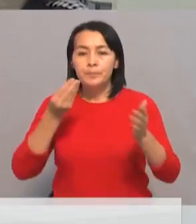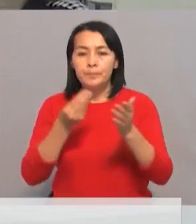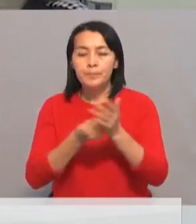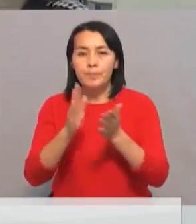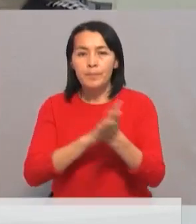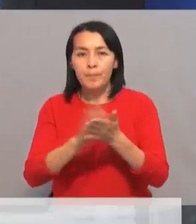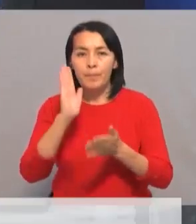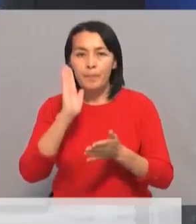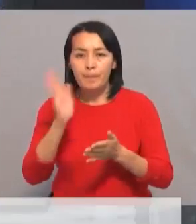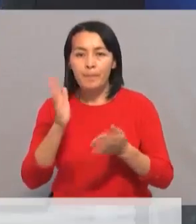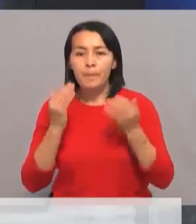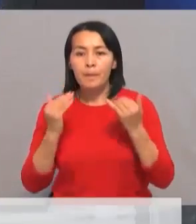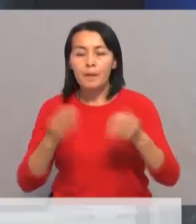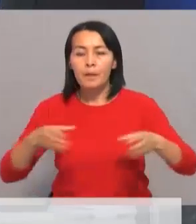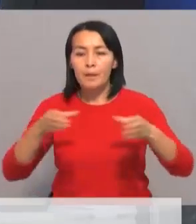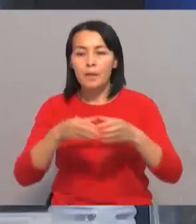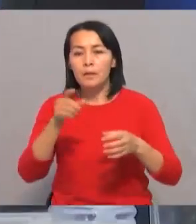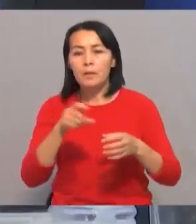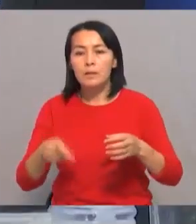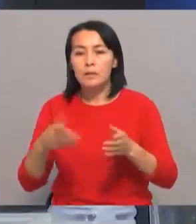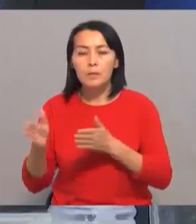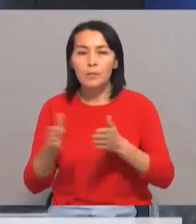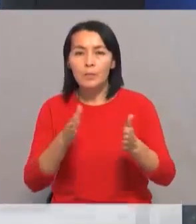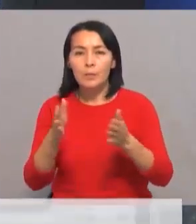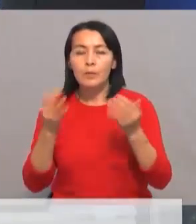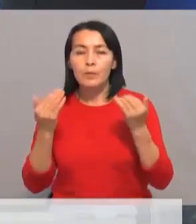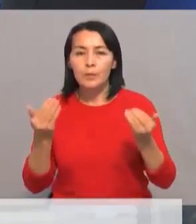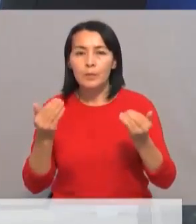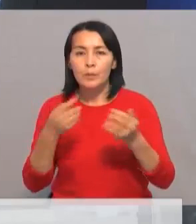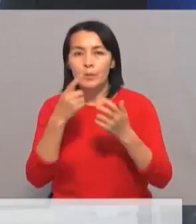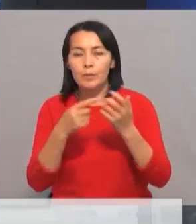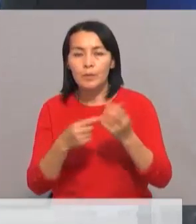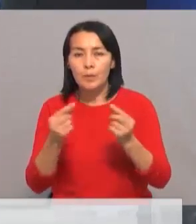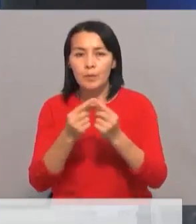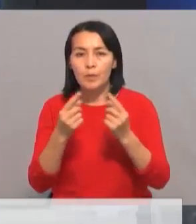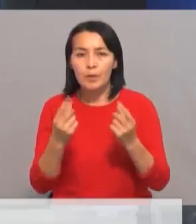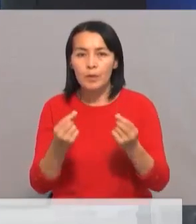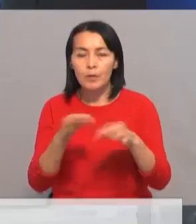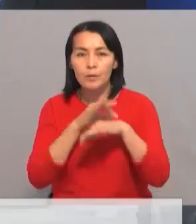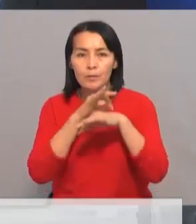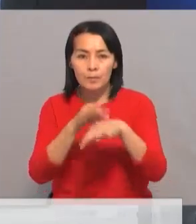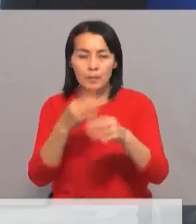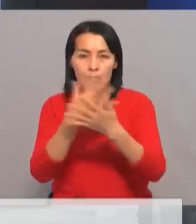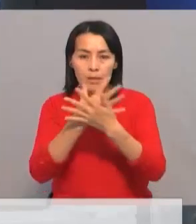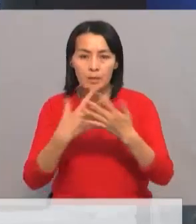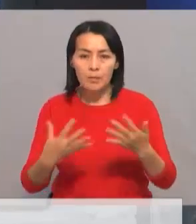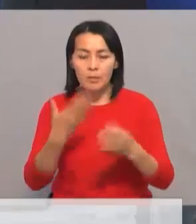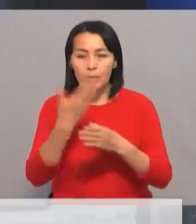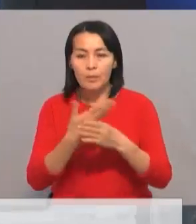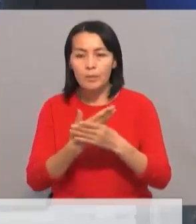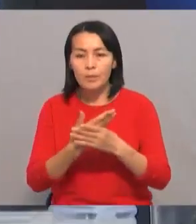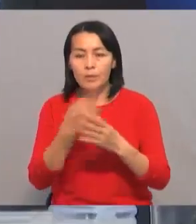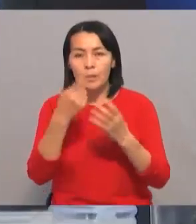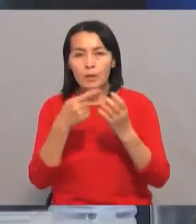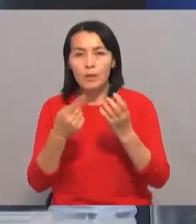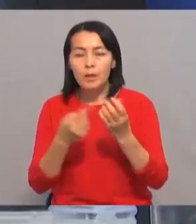гранта будет осуществляться организаторам путем перечисления средств на расчетный счет поставщиков товаров и услуг по